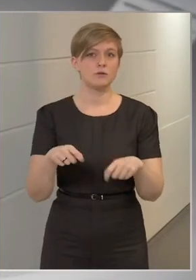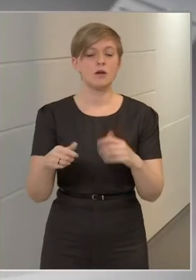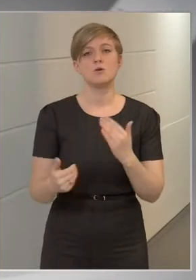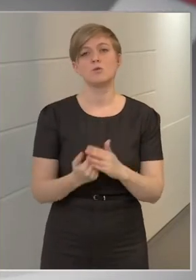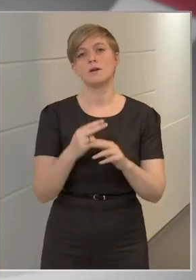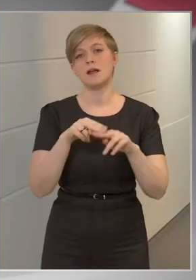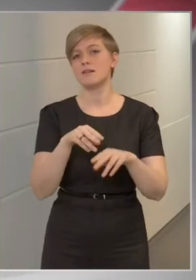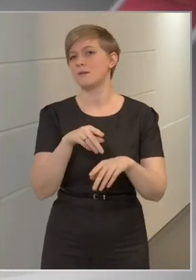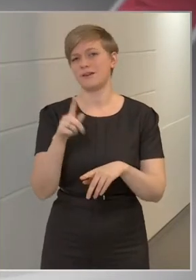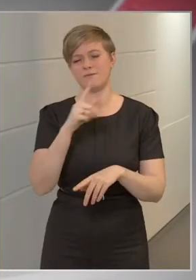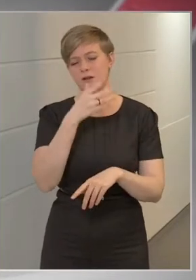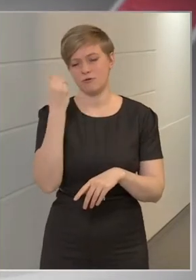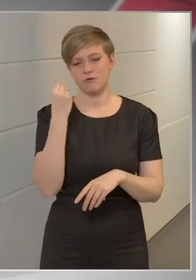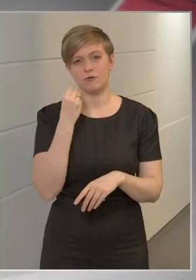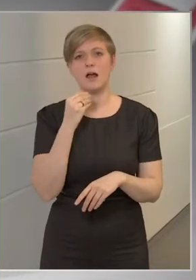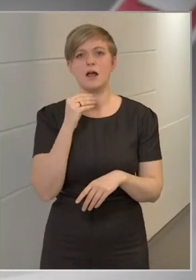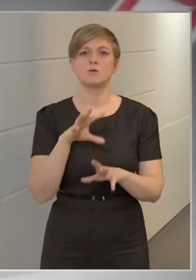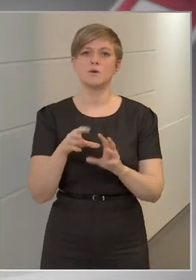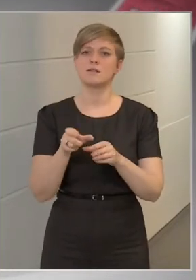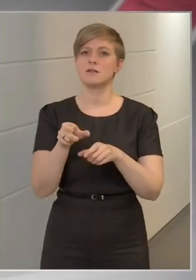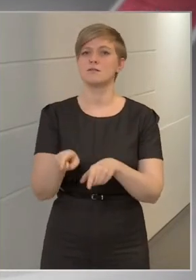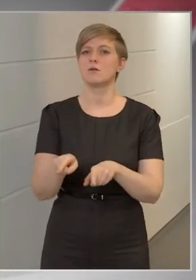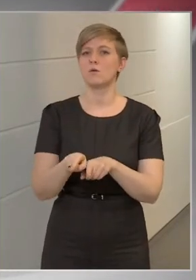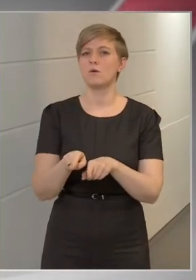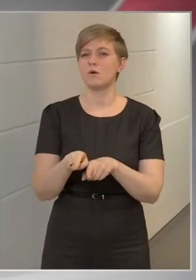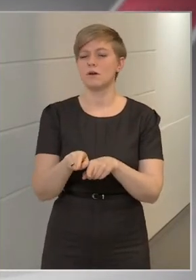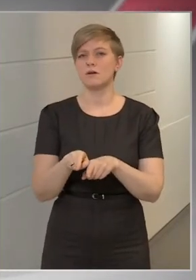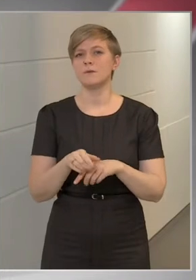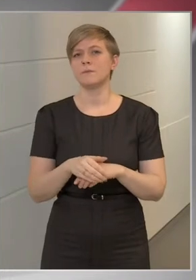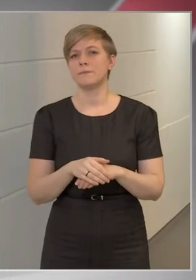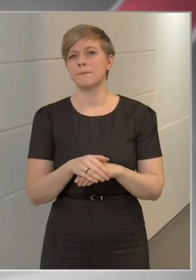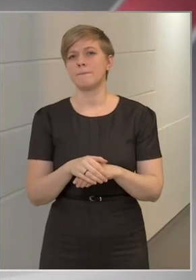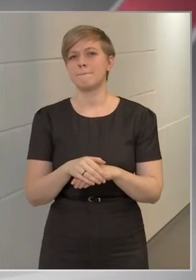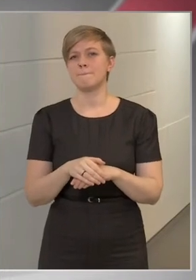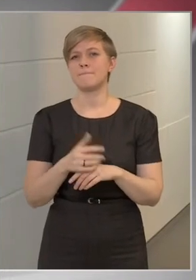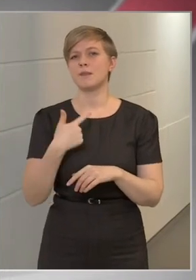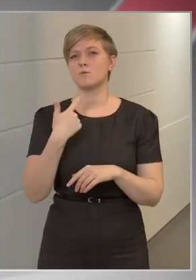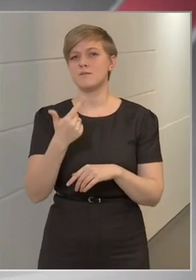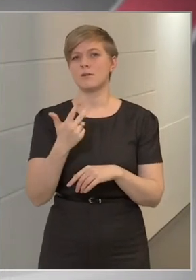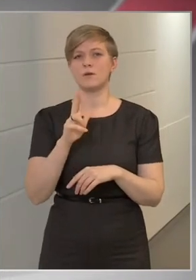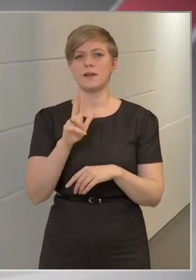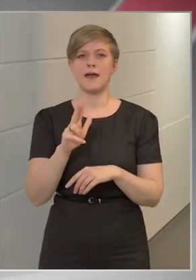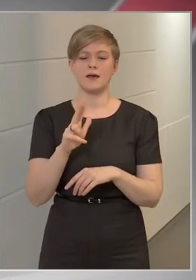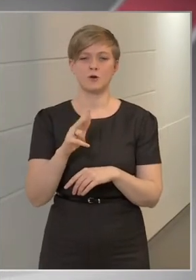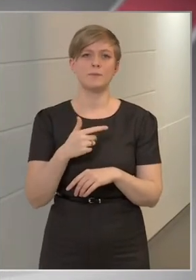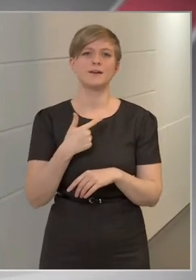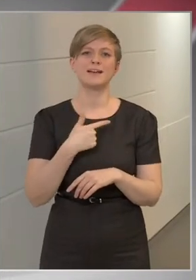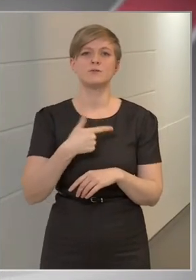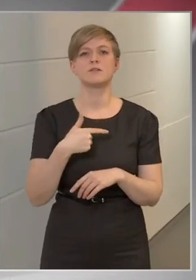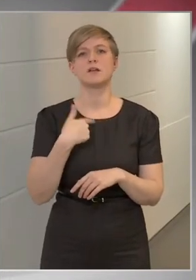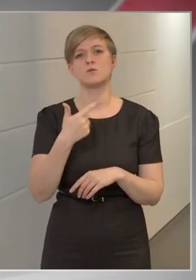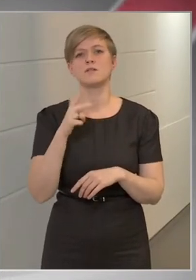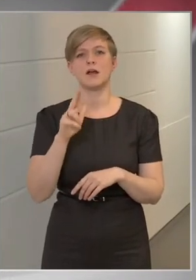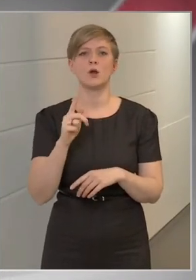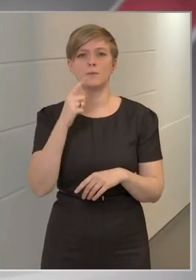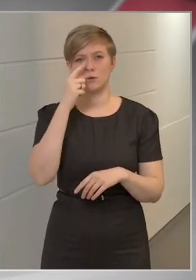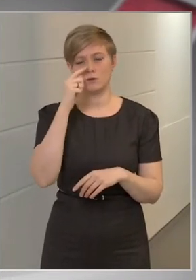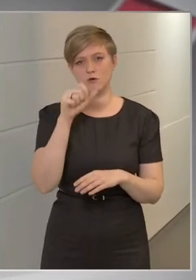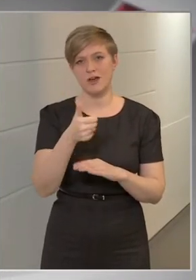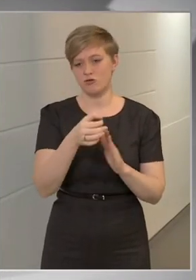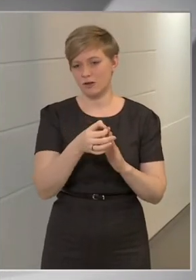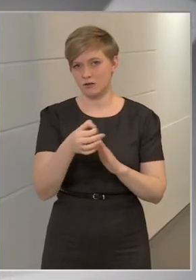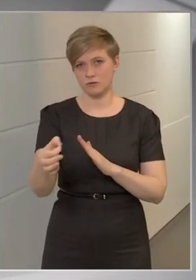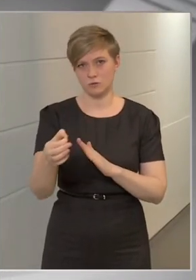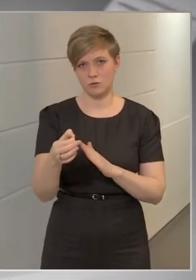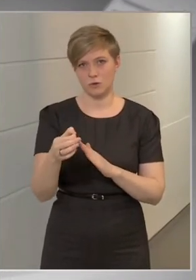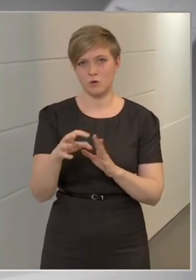új rendszerben, ne felejtsük el, hogy a koncesszónak bőven van ideje, hiszen csak 23. 2023. július első évvel lép hatályba a